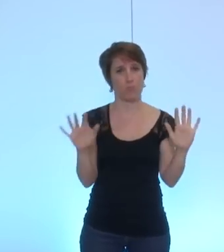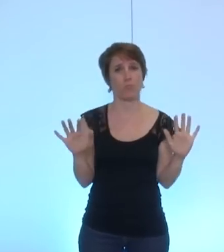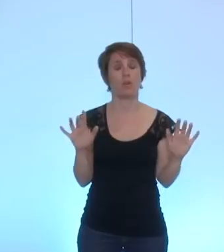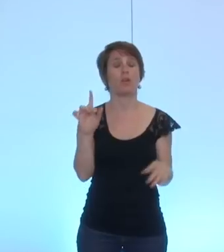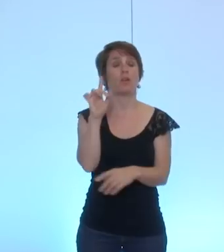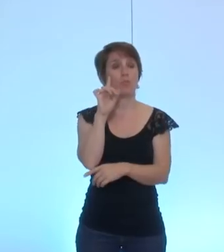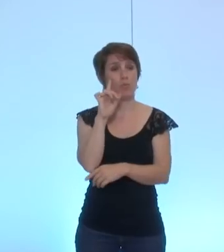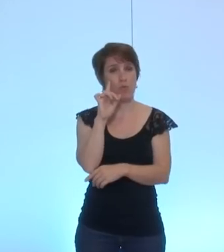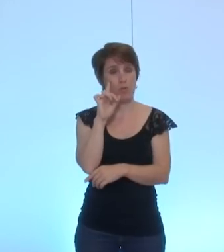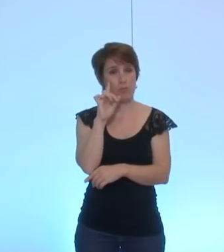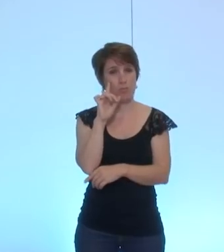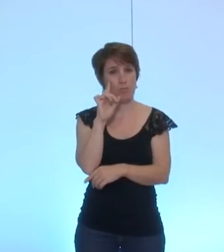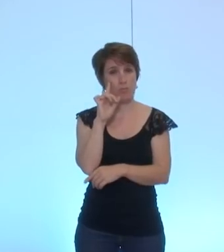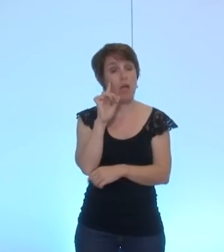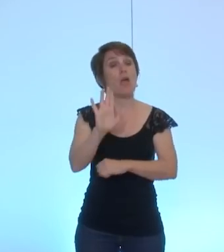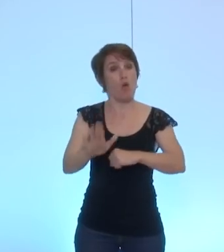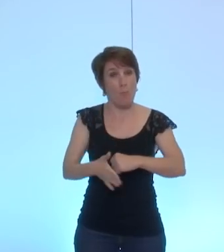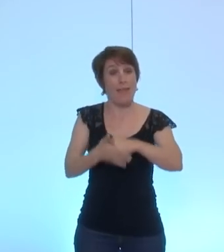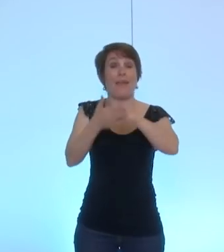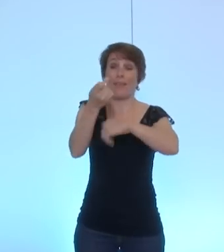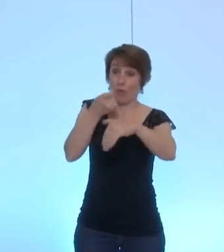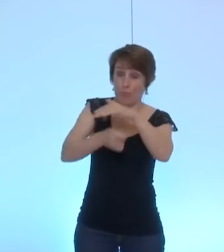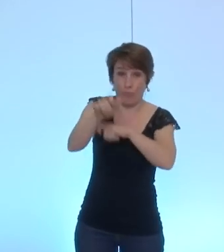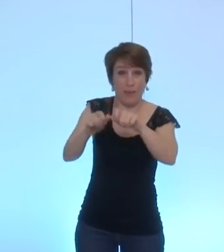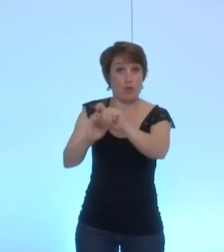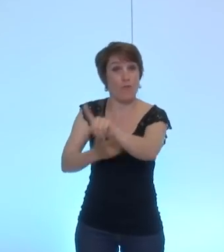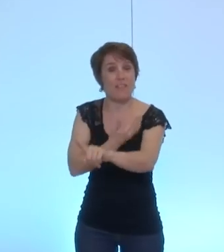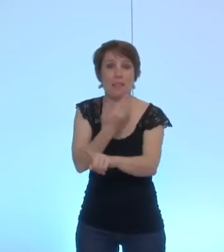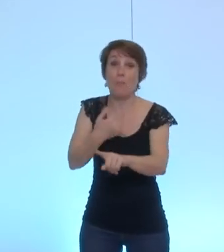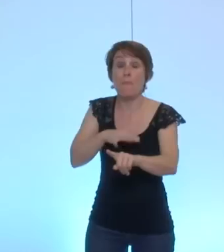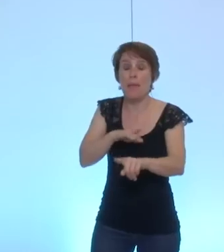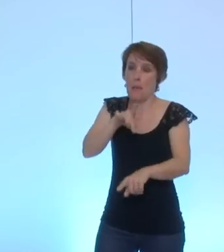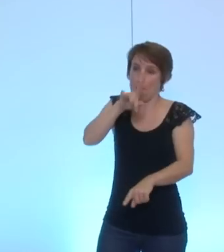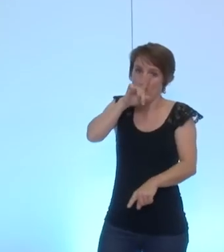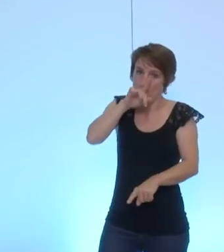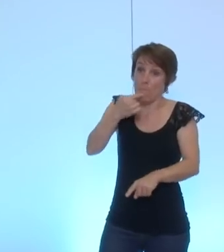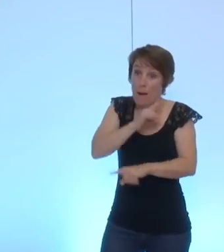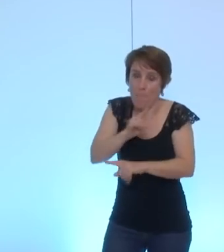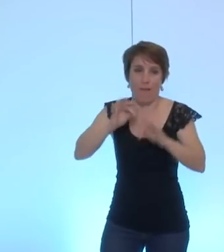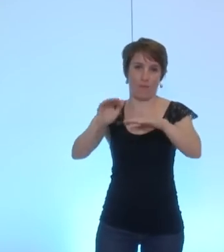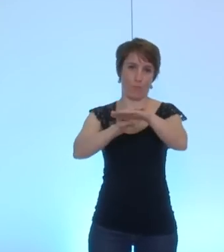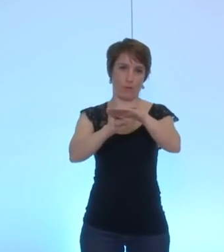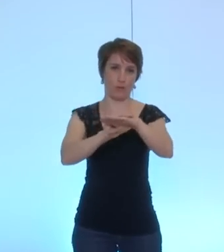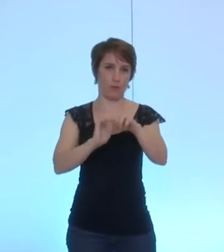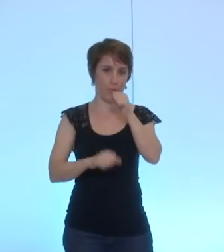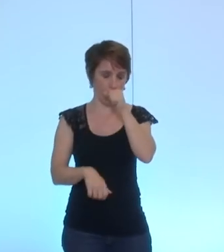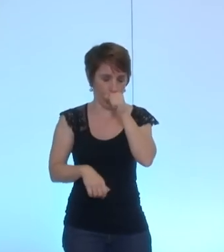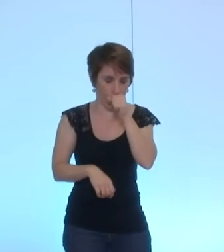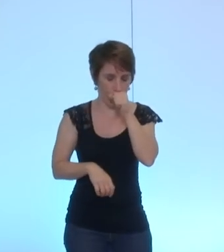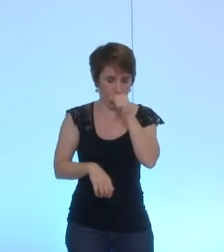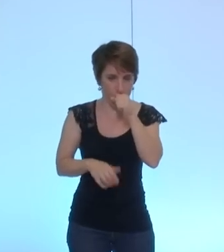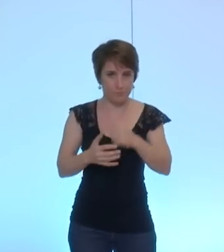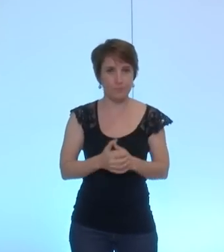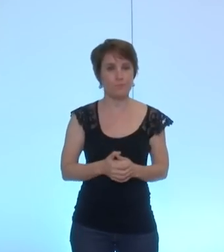que l'aide aux victimes n'était assortie d'aucune considération politique parce que son expression ne